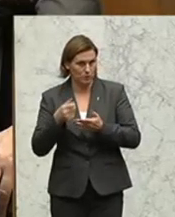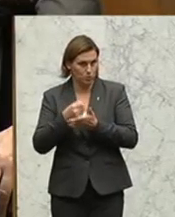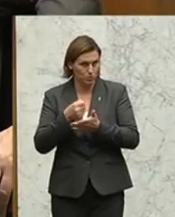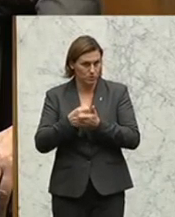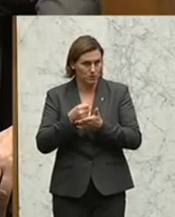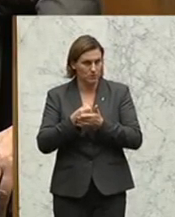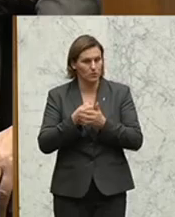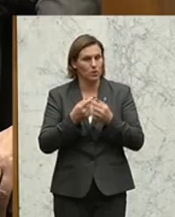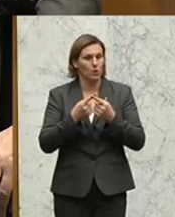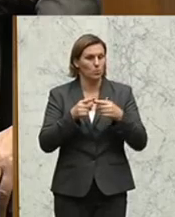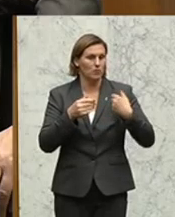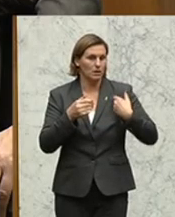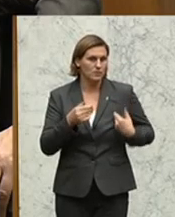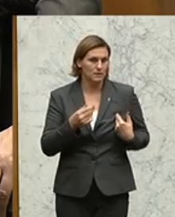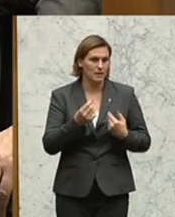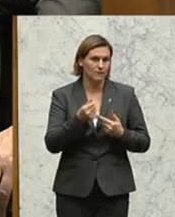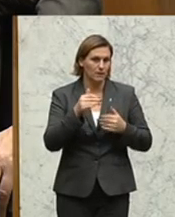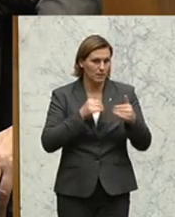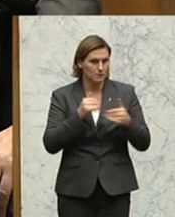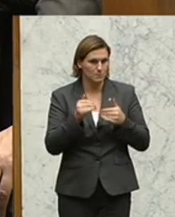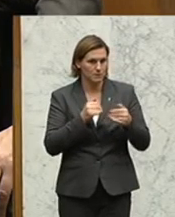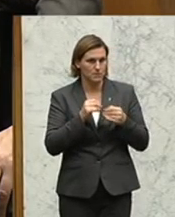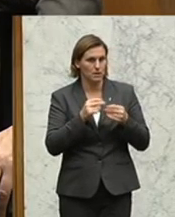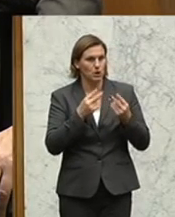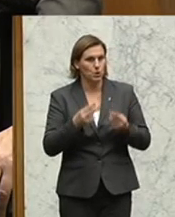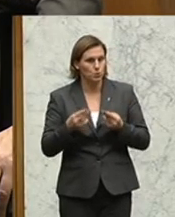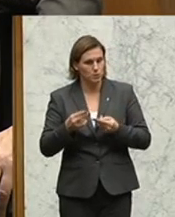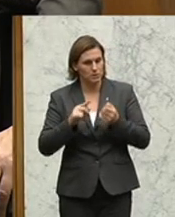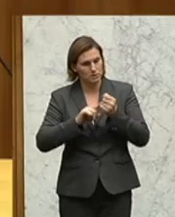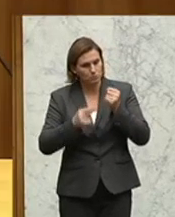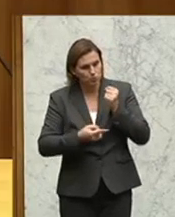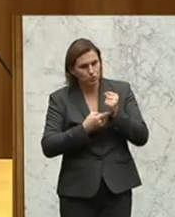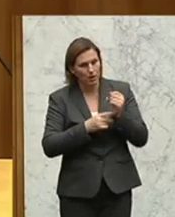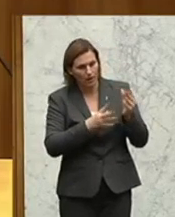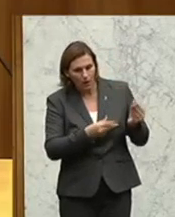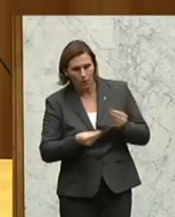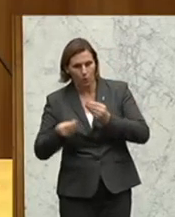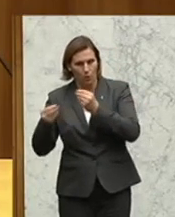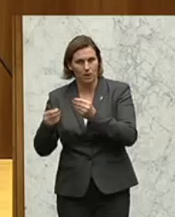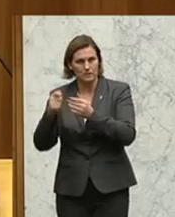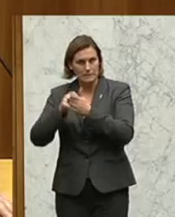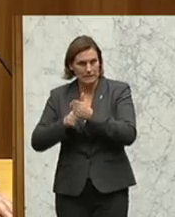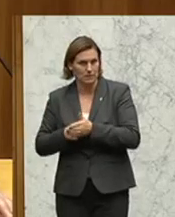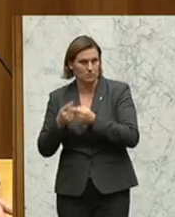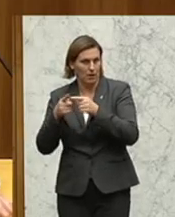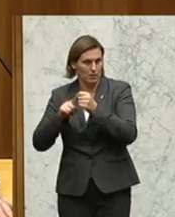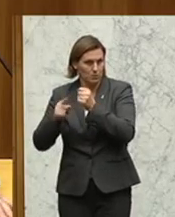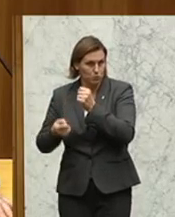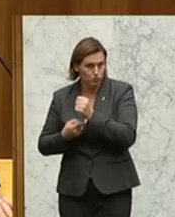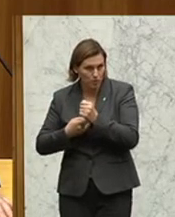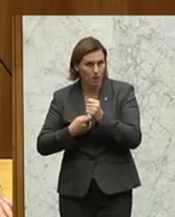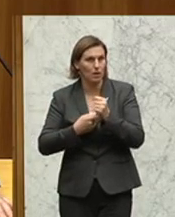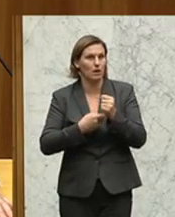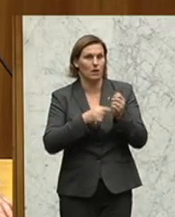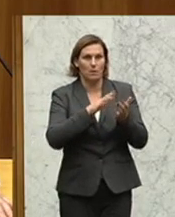Seite kommt der Finanzminister, holt sich die Rücklagen des Justizbudgets, um sein Budget zu sanieren. Und der dritte Schritt, damit die Geschichte richtig zu